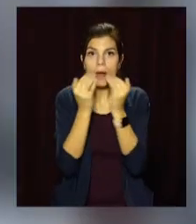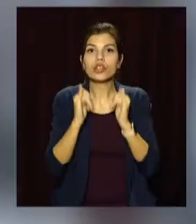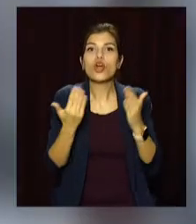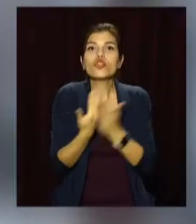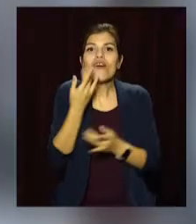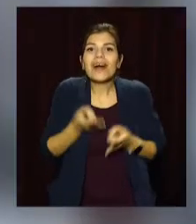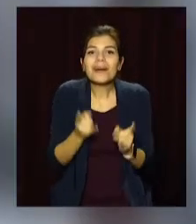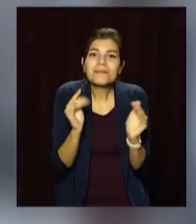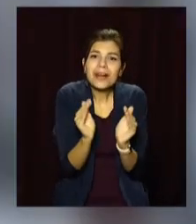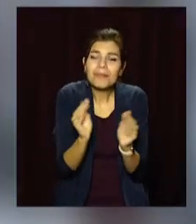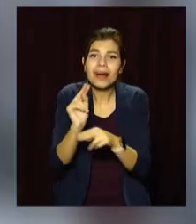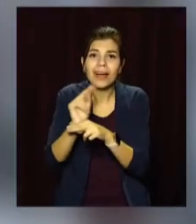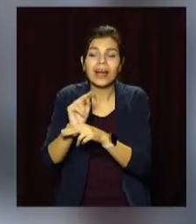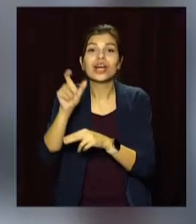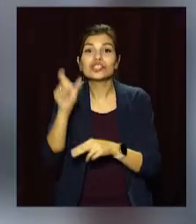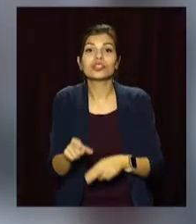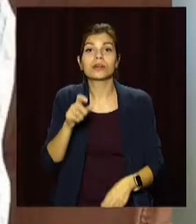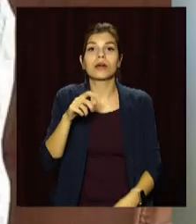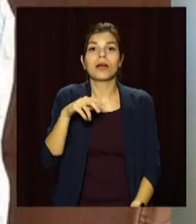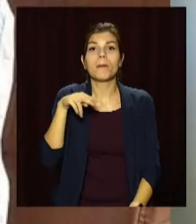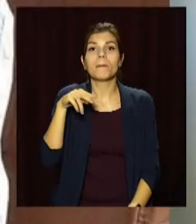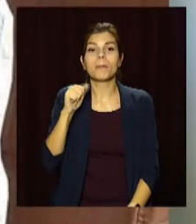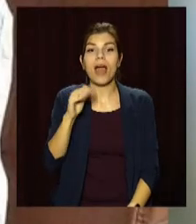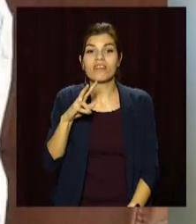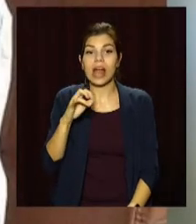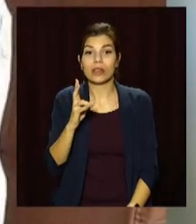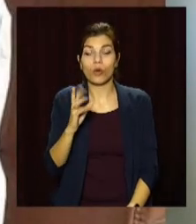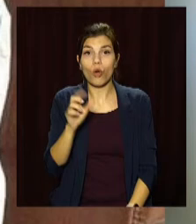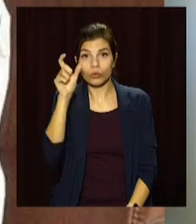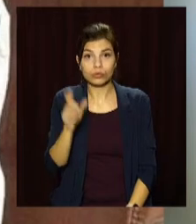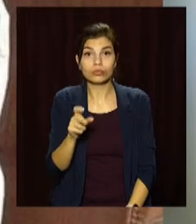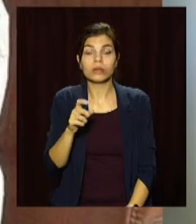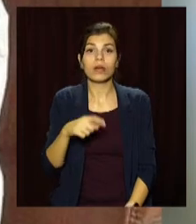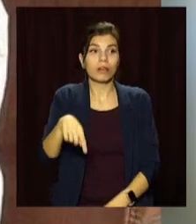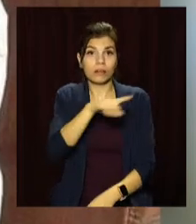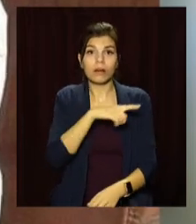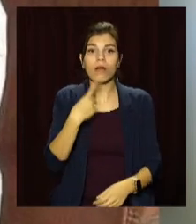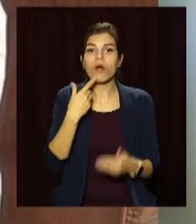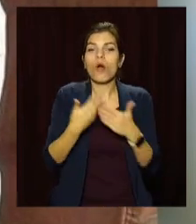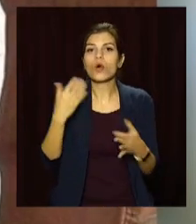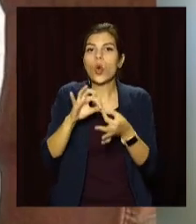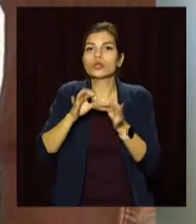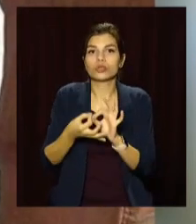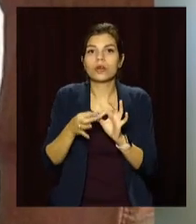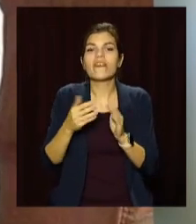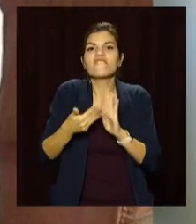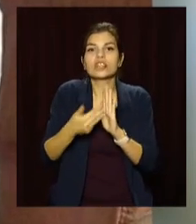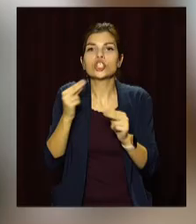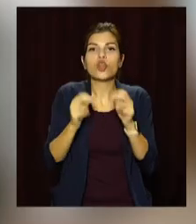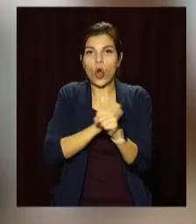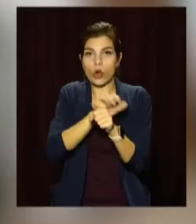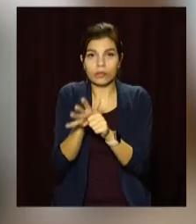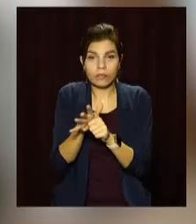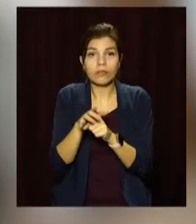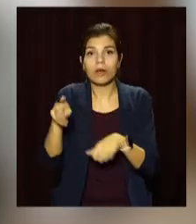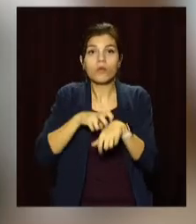новонароджених лікарні імені Мечникова Борис Павленко. За словами колег, чоловік помер від ускладнень, викликаних коронавірусом.